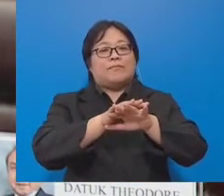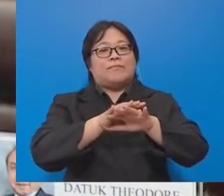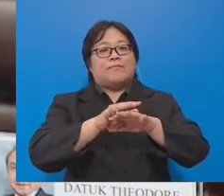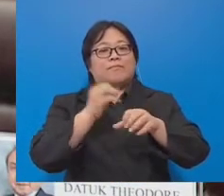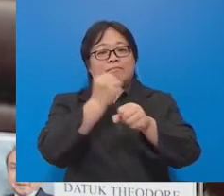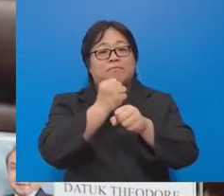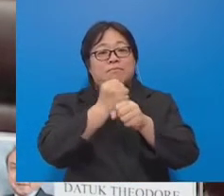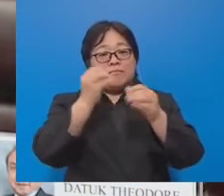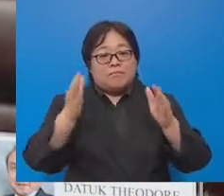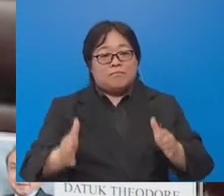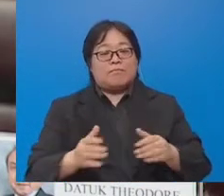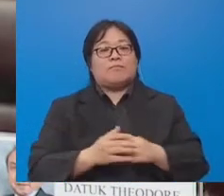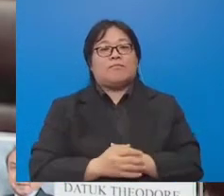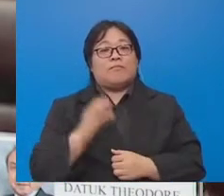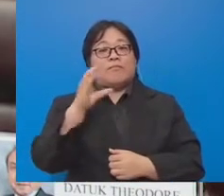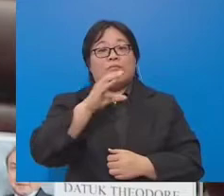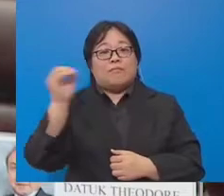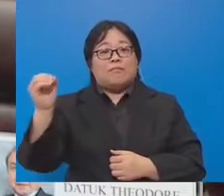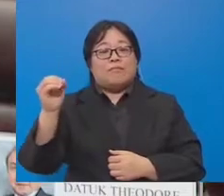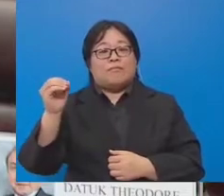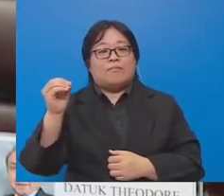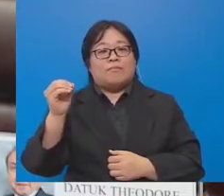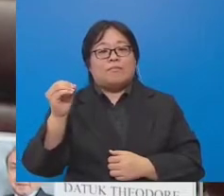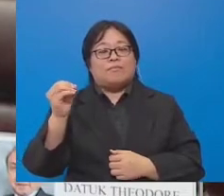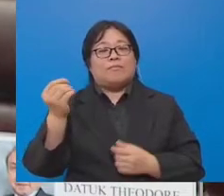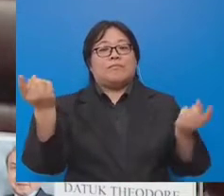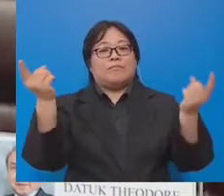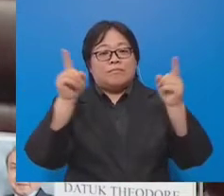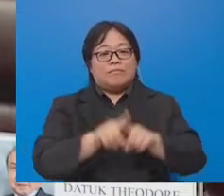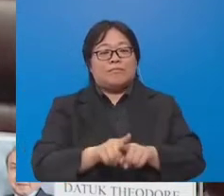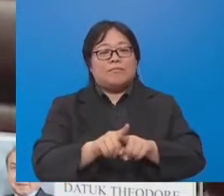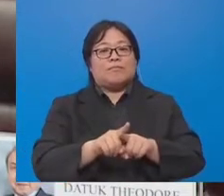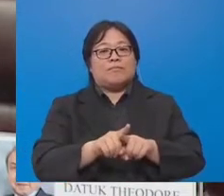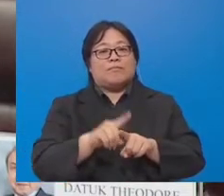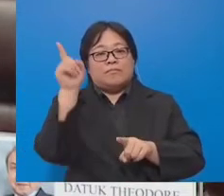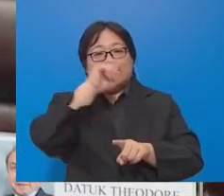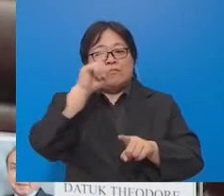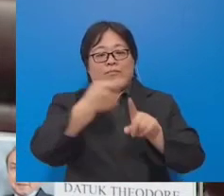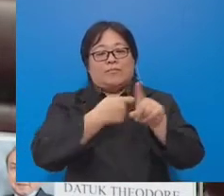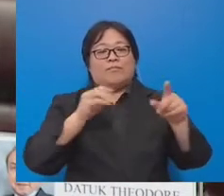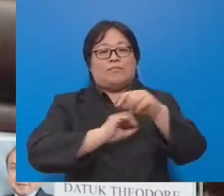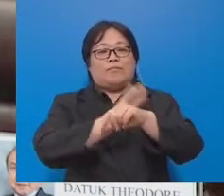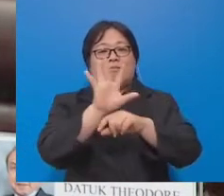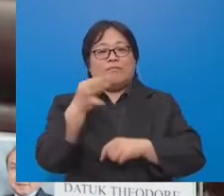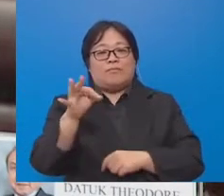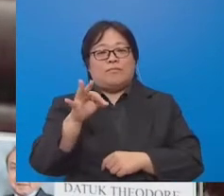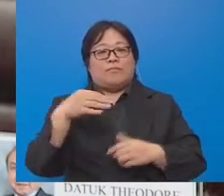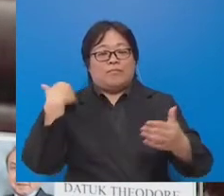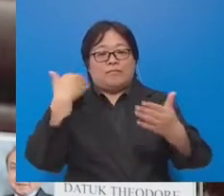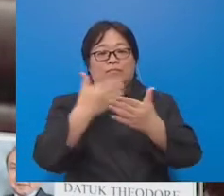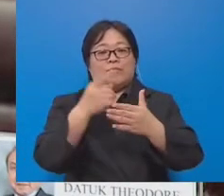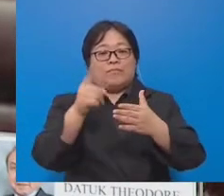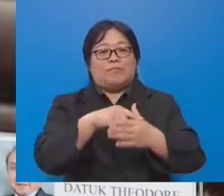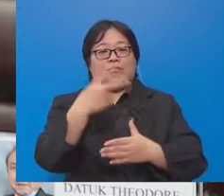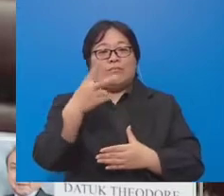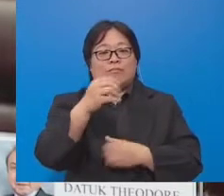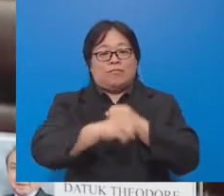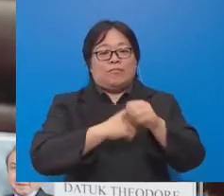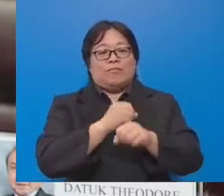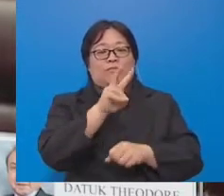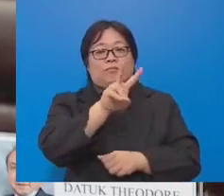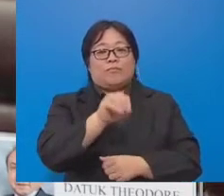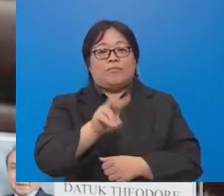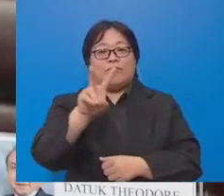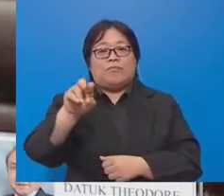dan syarikat yang terjejas dengan kes COVID-19 ini pada hingga Disember tahun 2020,